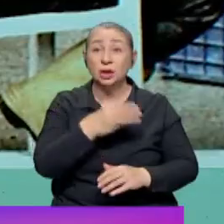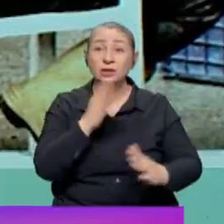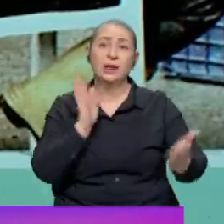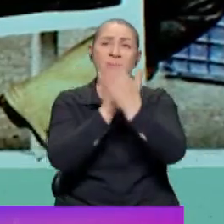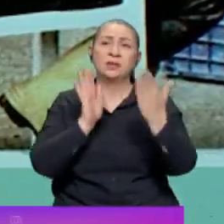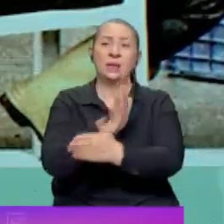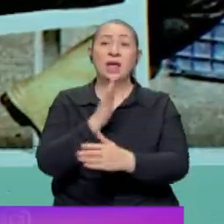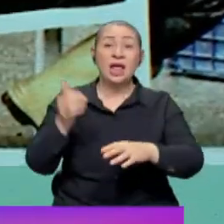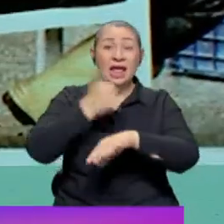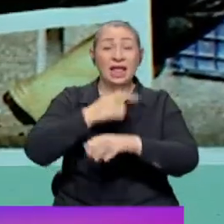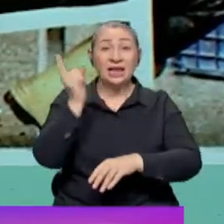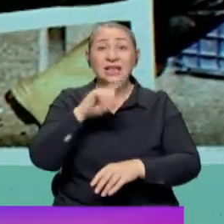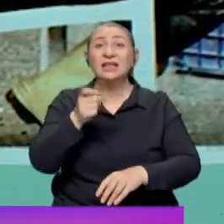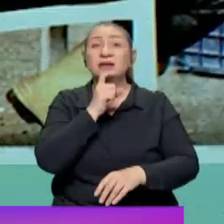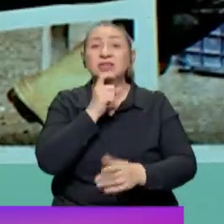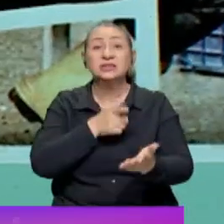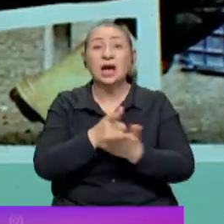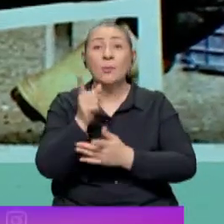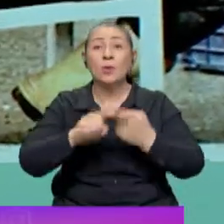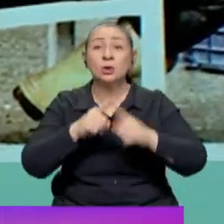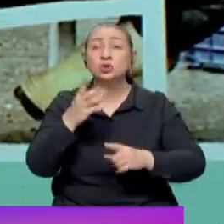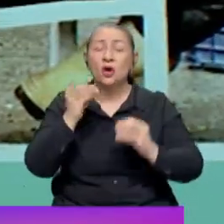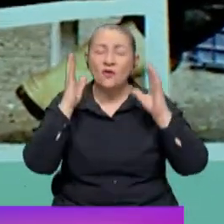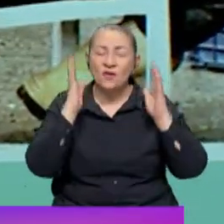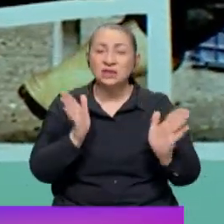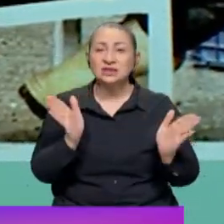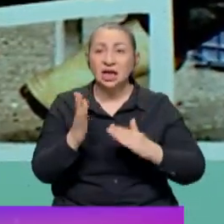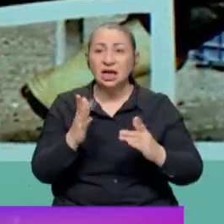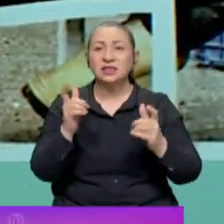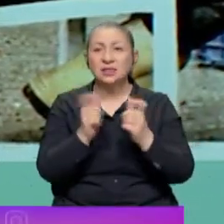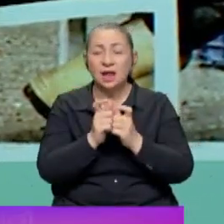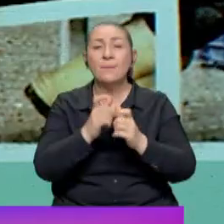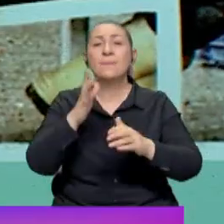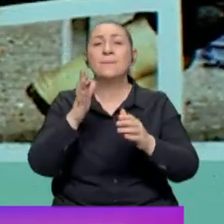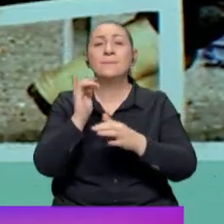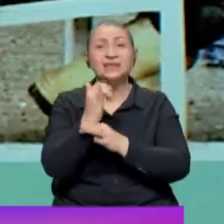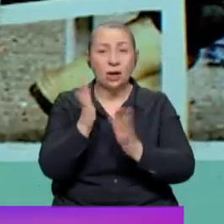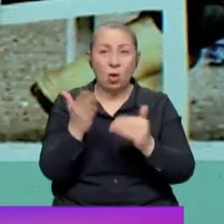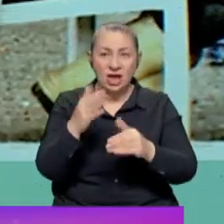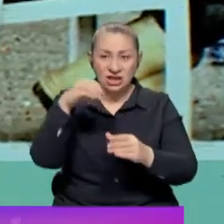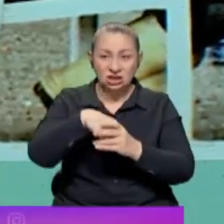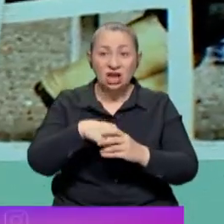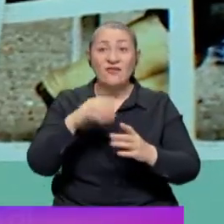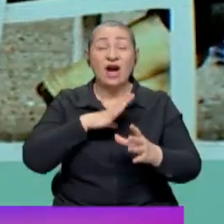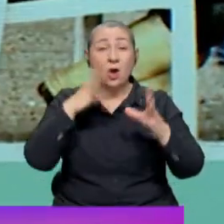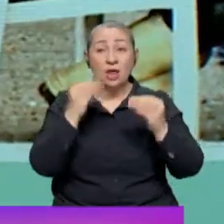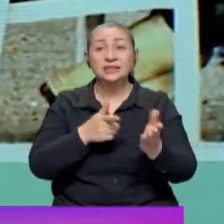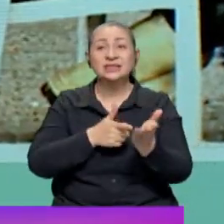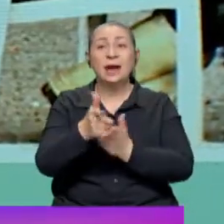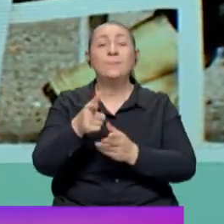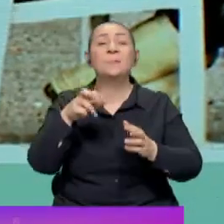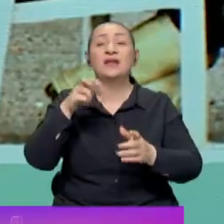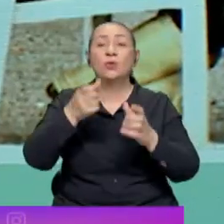yayıyor. İktidarın yanlış tarım politikalarına karşı çok sayıda sendika, dernek ve meslek odasının içerisinde yer aldığı tarım